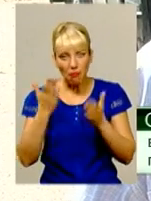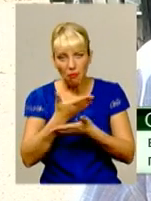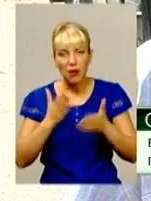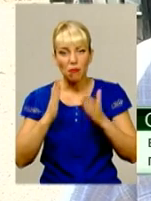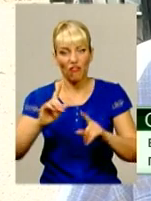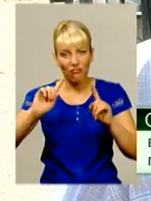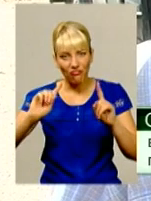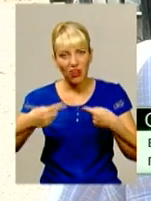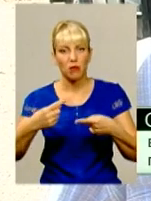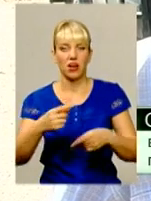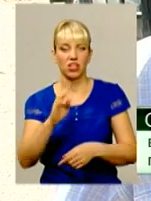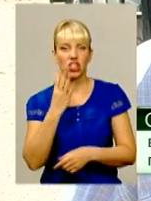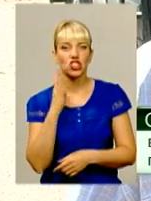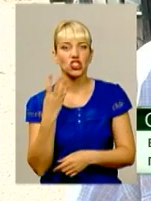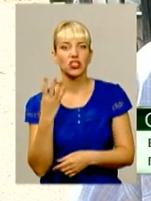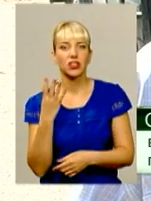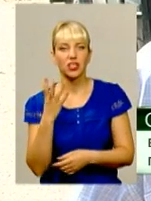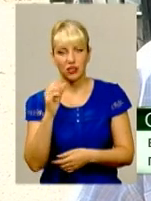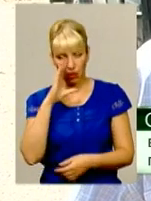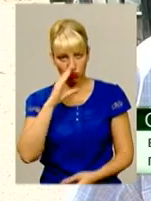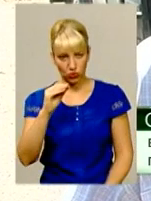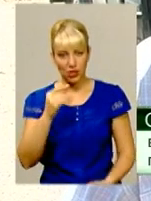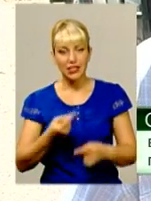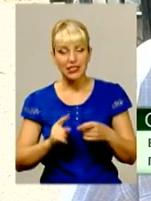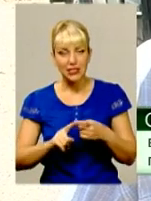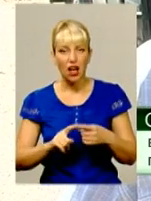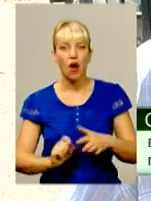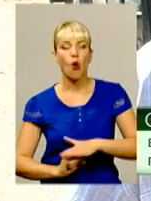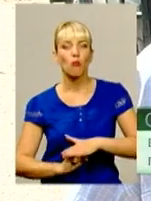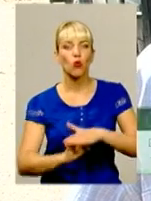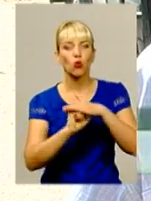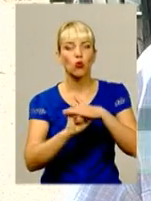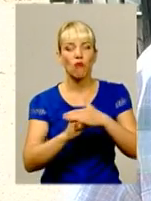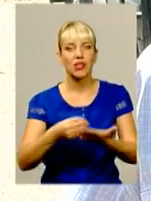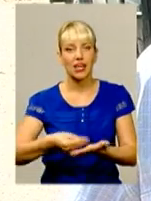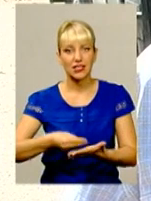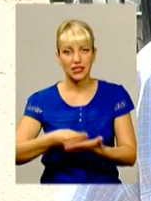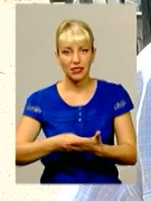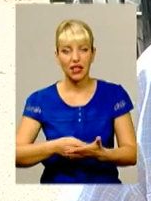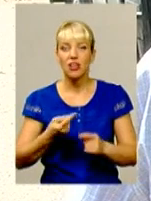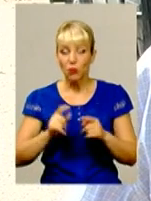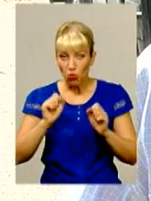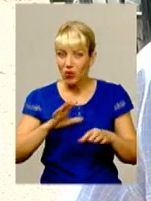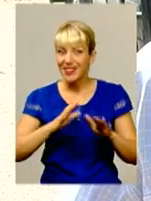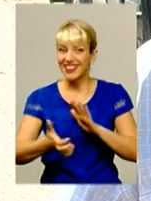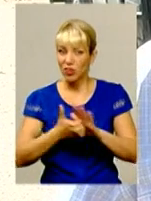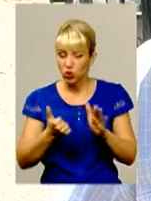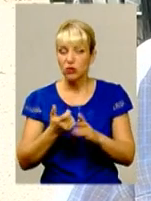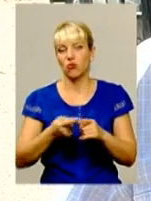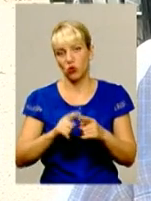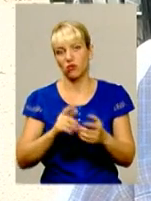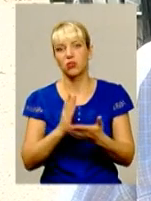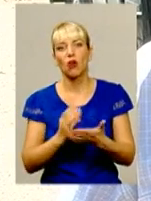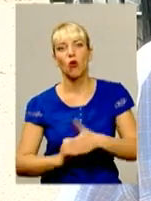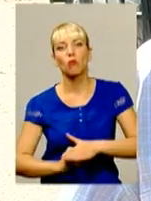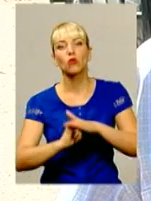Мінімум 4 гривні на проїзд маршрутному таксі. Це ціна обґрунтована. Можливо, вона ще й недостатня, але вона більш-менш обґрунтована.